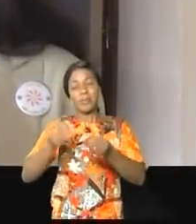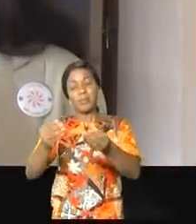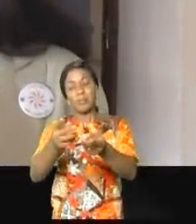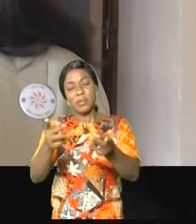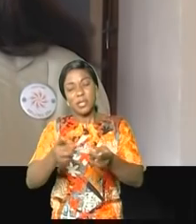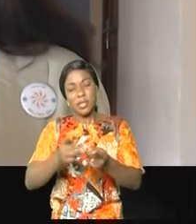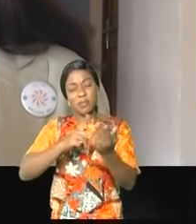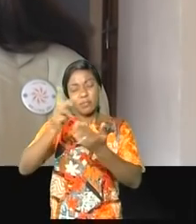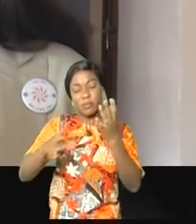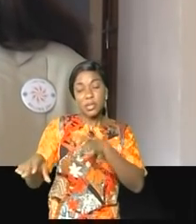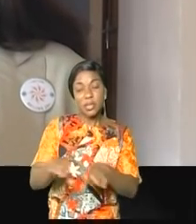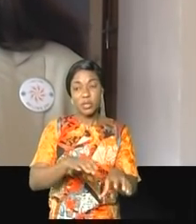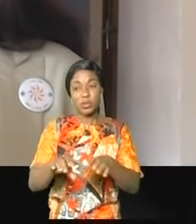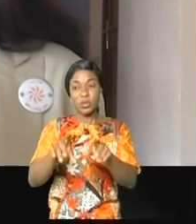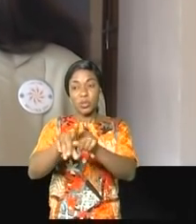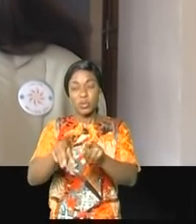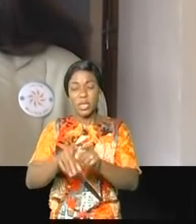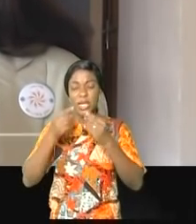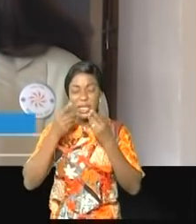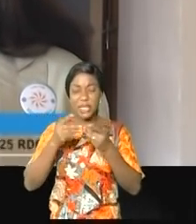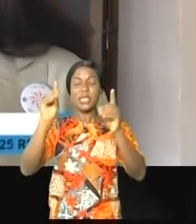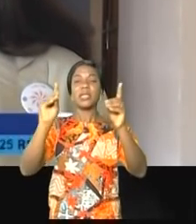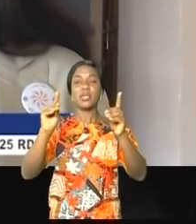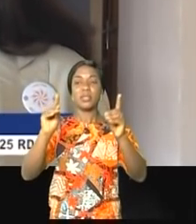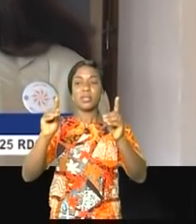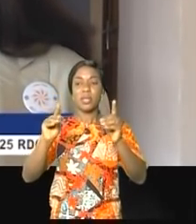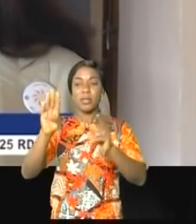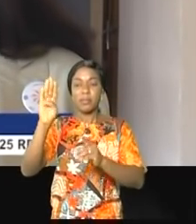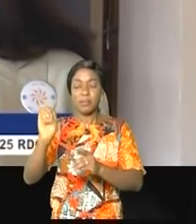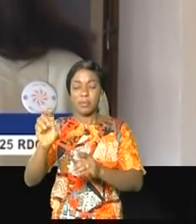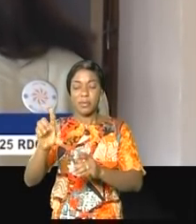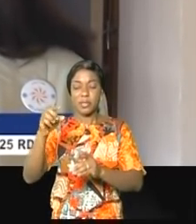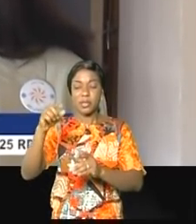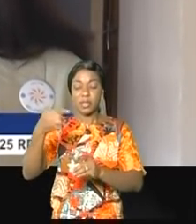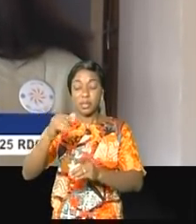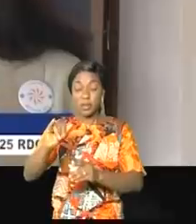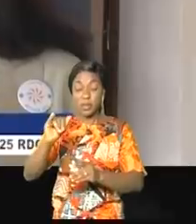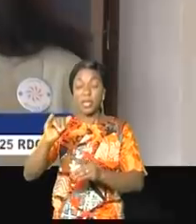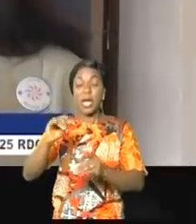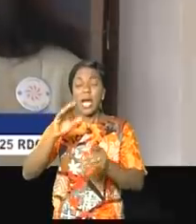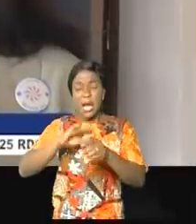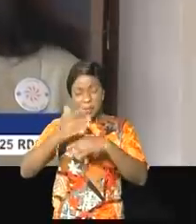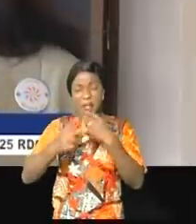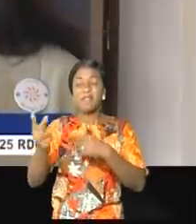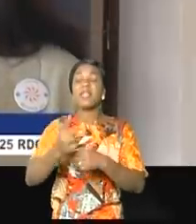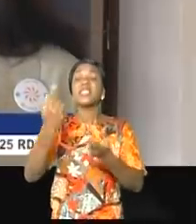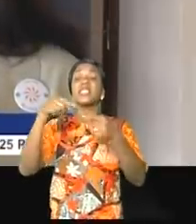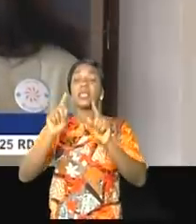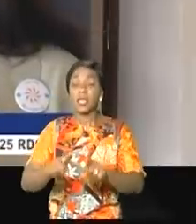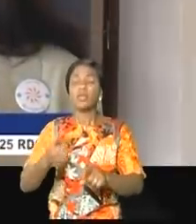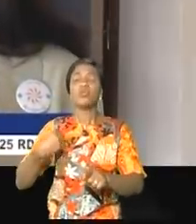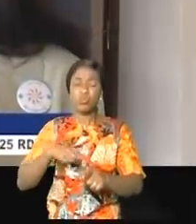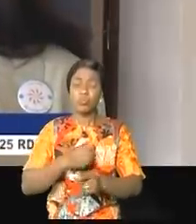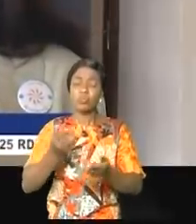œuvre du plan d'action et de la déclaration de Beijing 25 ans après et nous pensons que notre